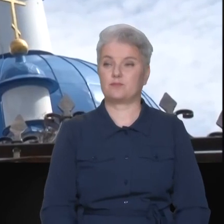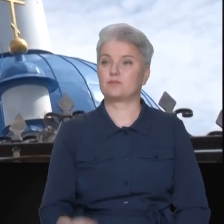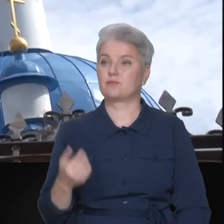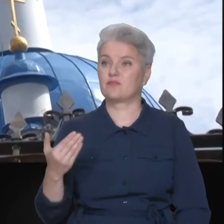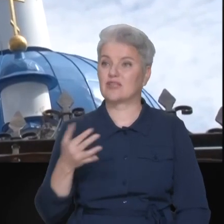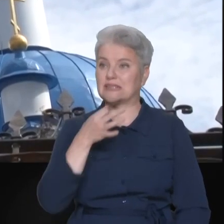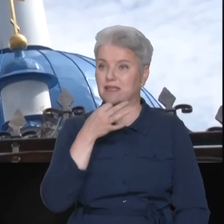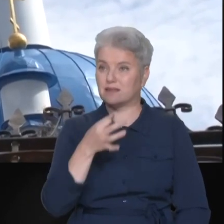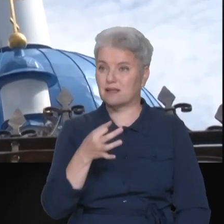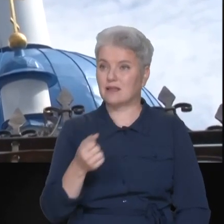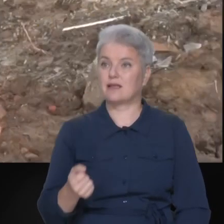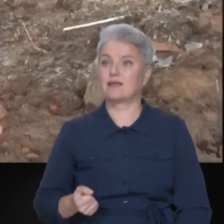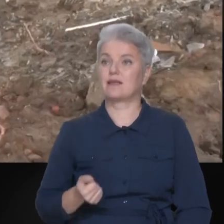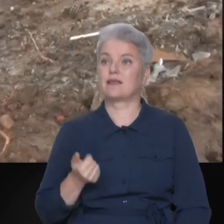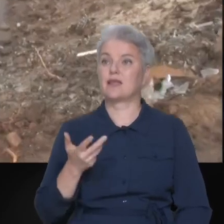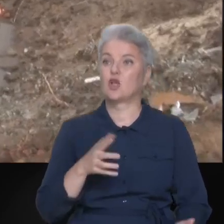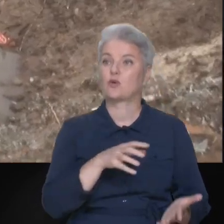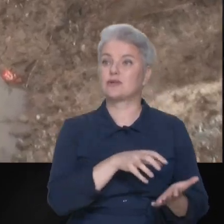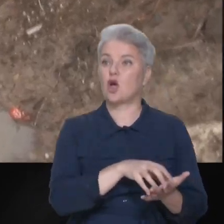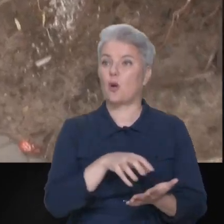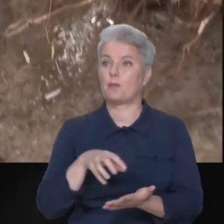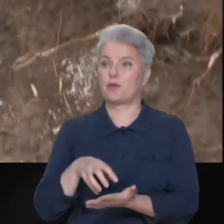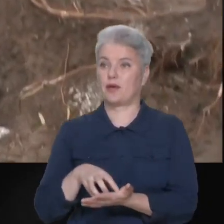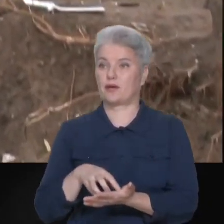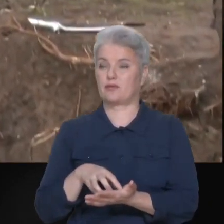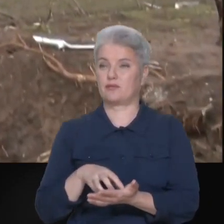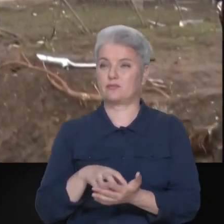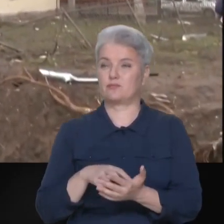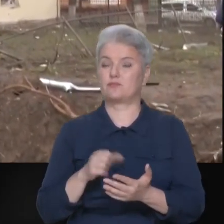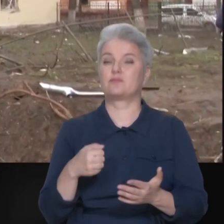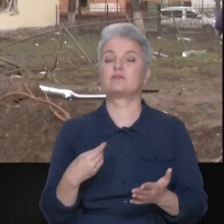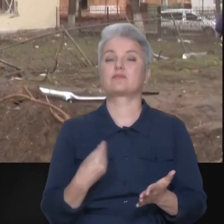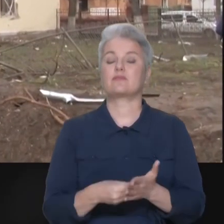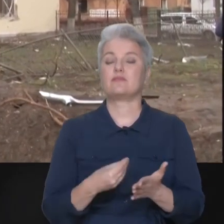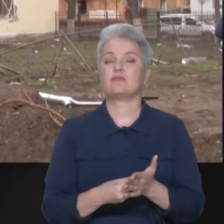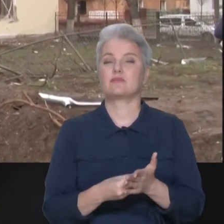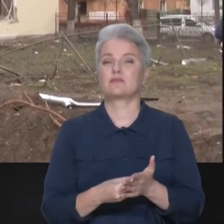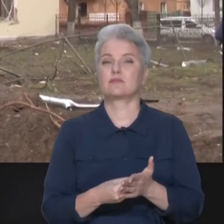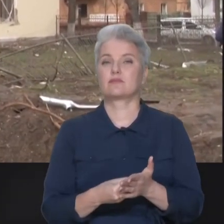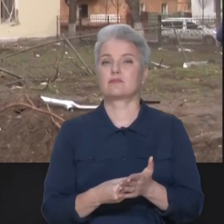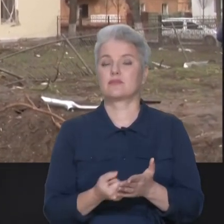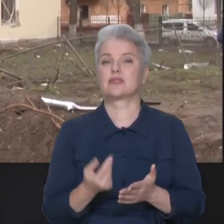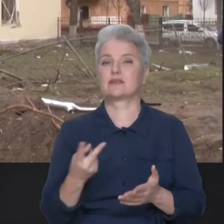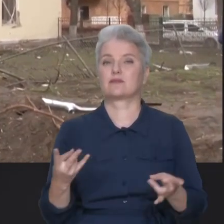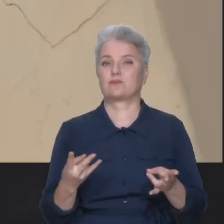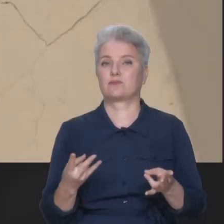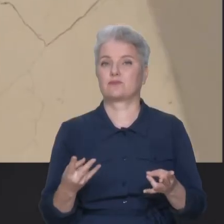сказали щодо кількості об'єктів. А щодо суми, яка потрібна на їхнє відновлення? Чи є інформація?